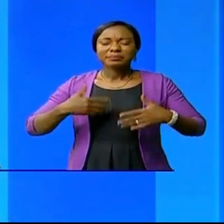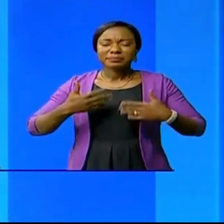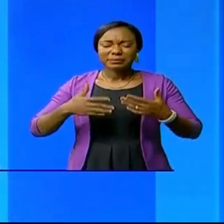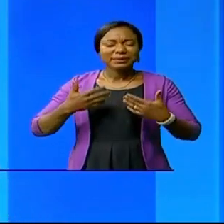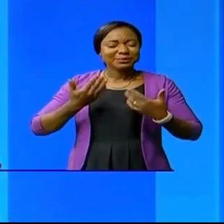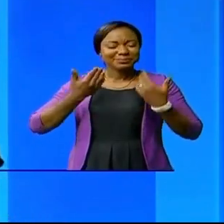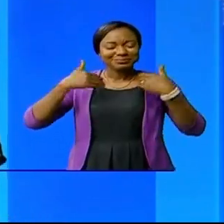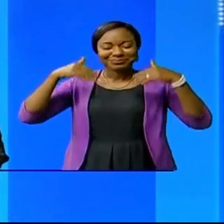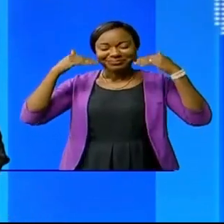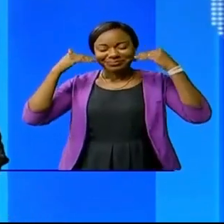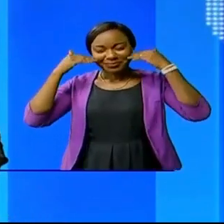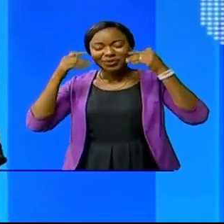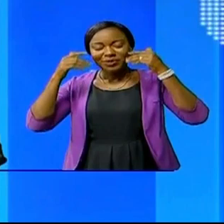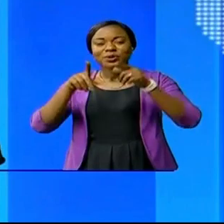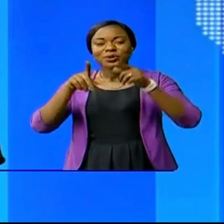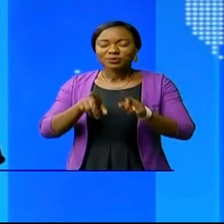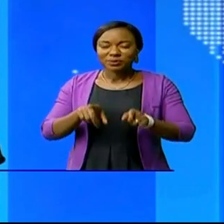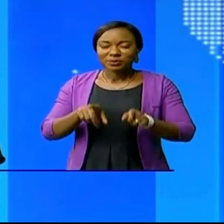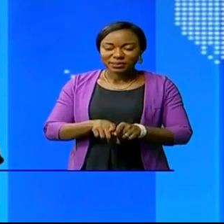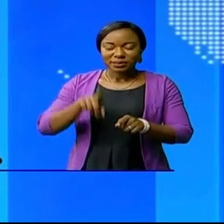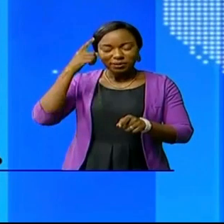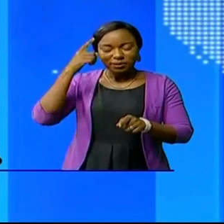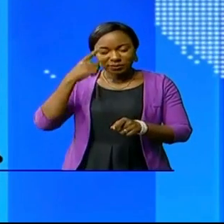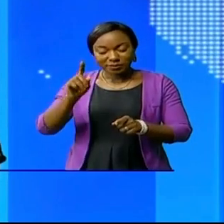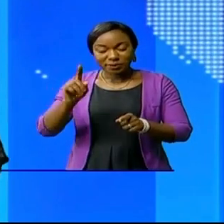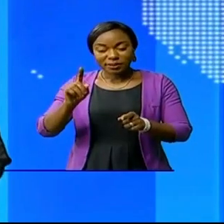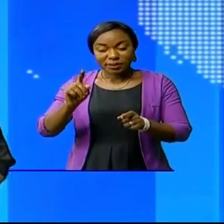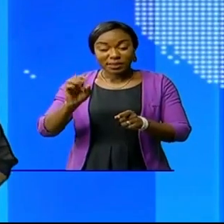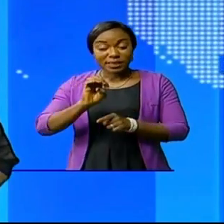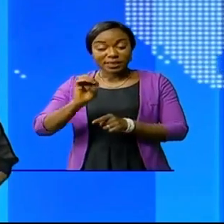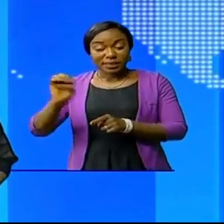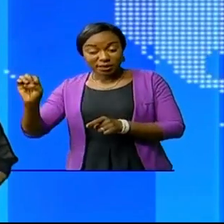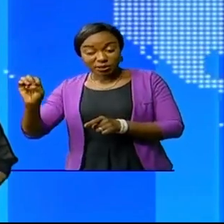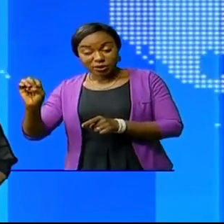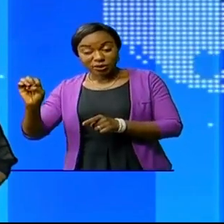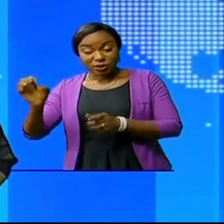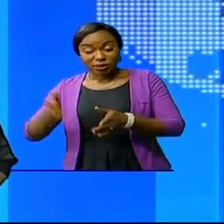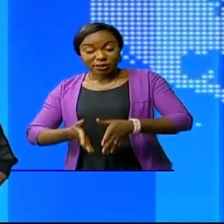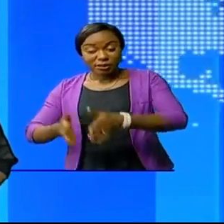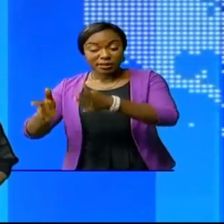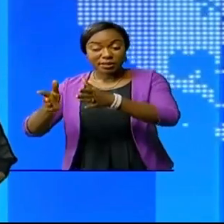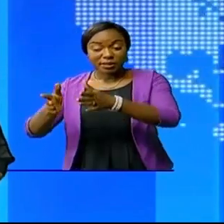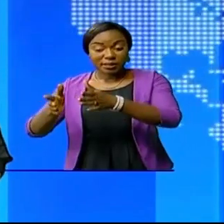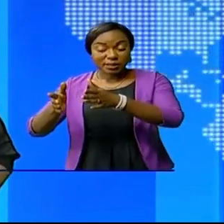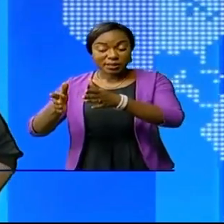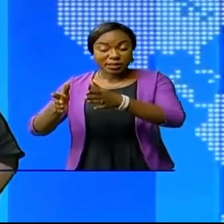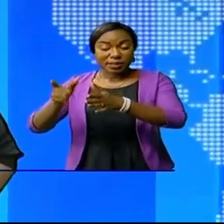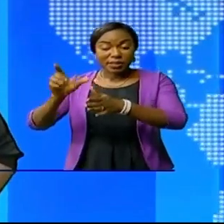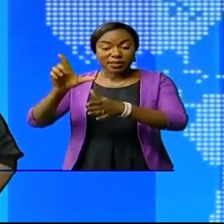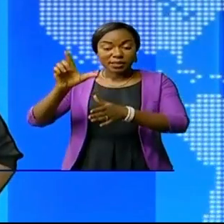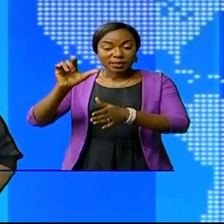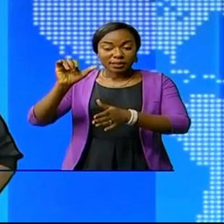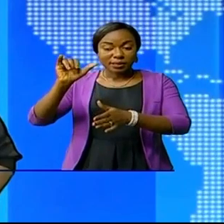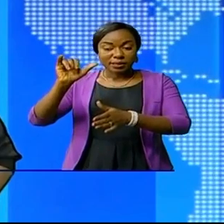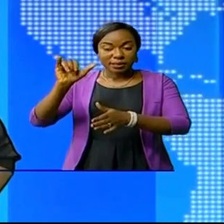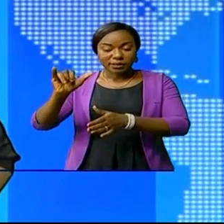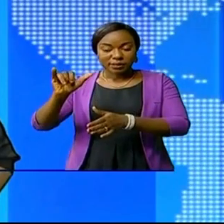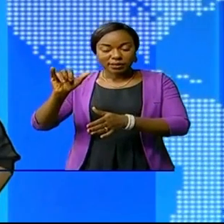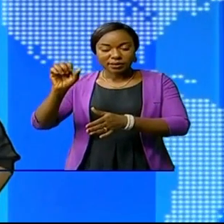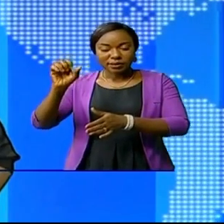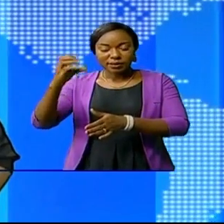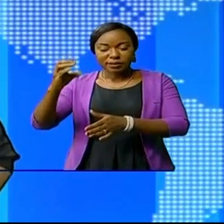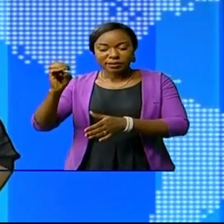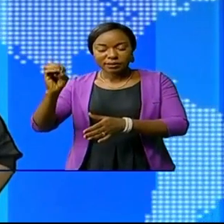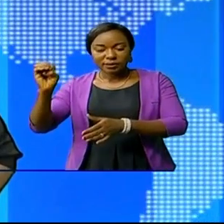surtout ceux qui empruntent la partie du lycée Ukweli, où la ville, plutôt l'avenue